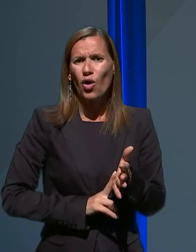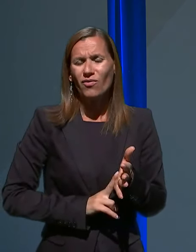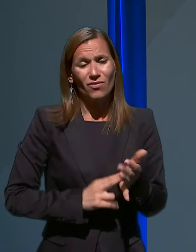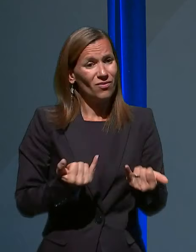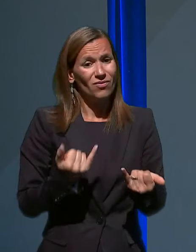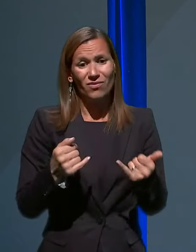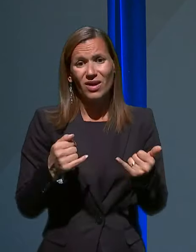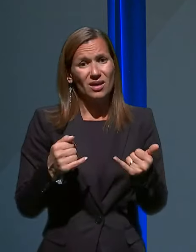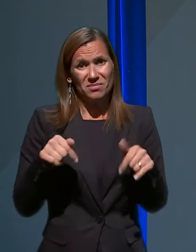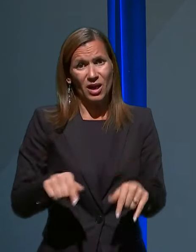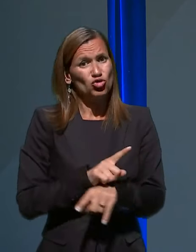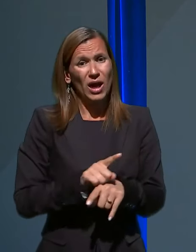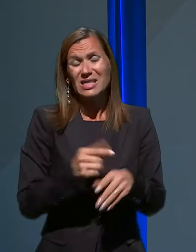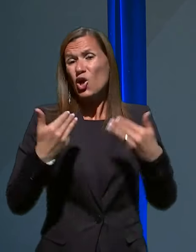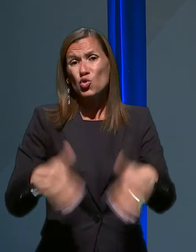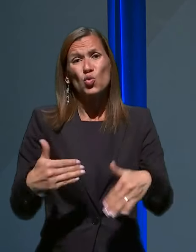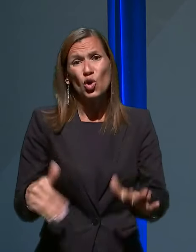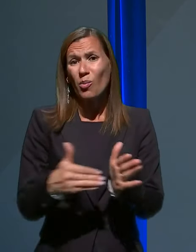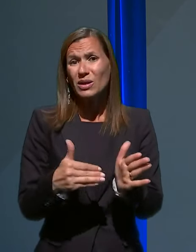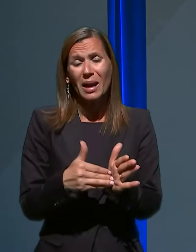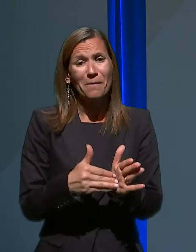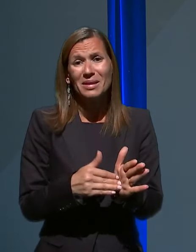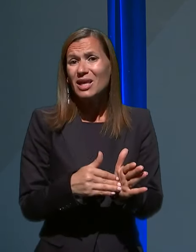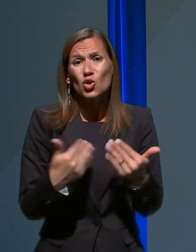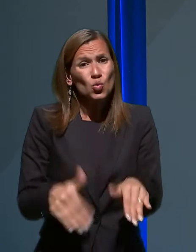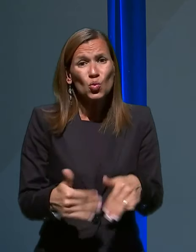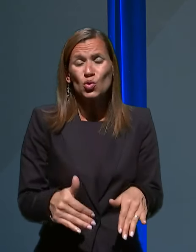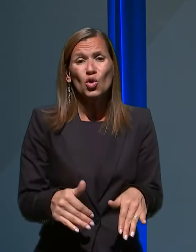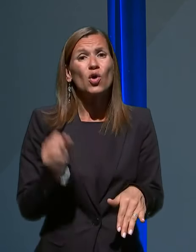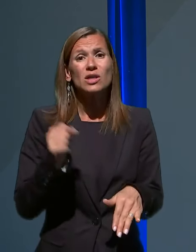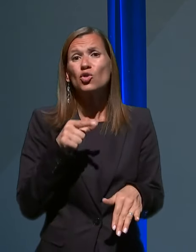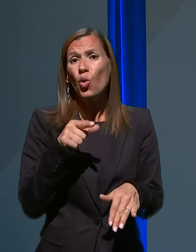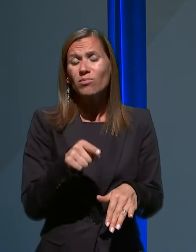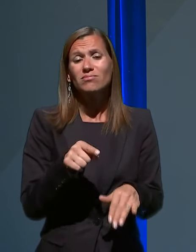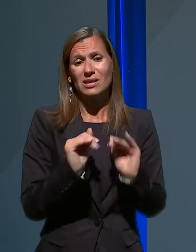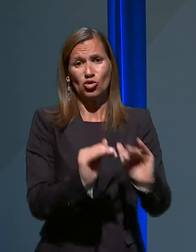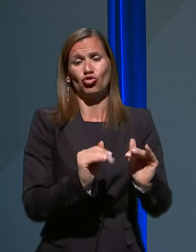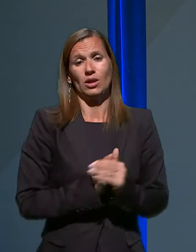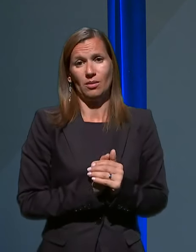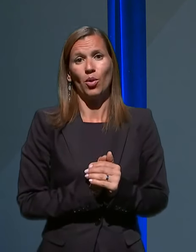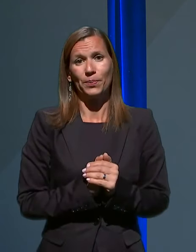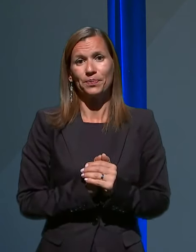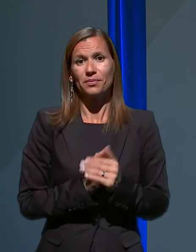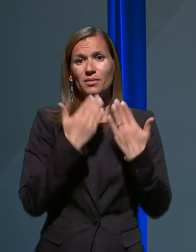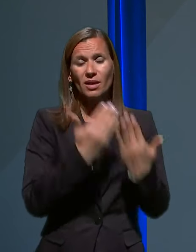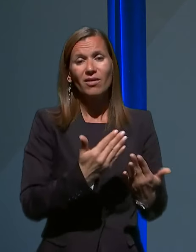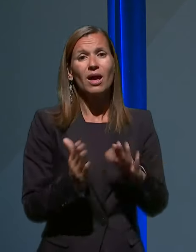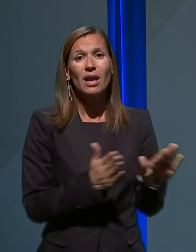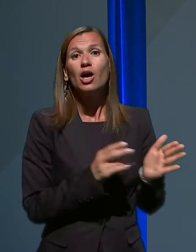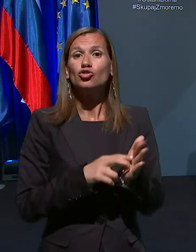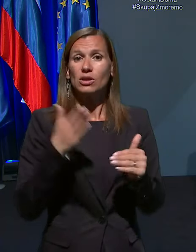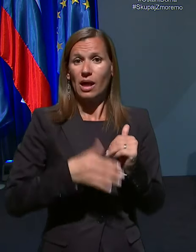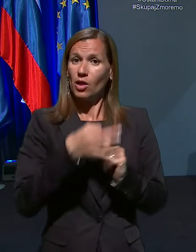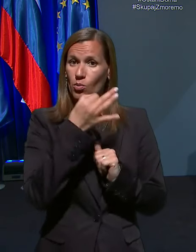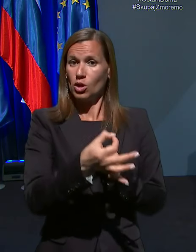časih nečloveški, zato so ti ukrepi potrebni. Hvala lepa in še zadnje vprašanje,